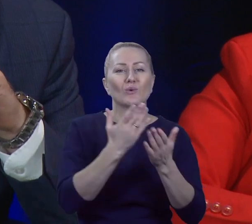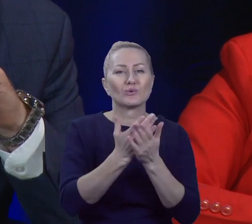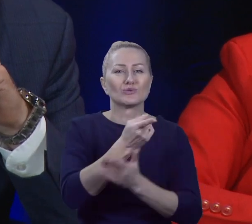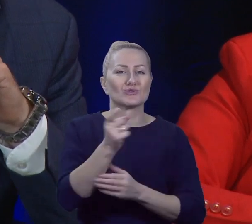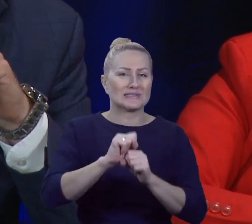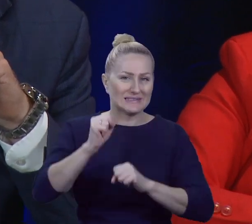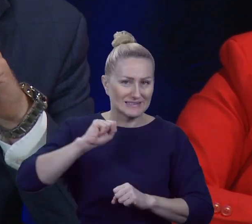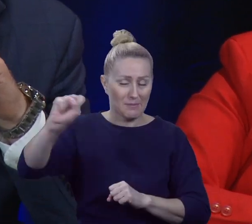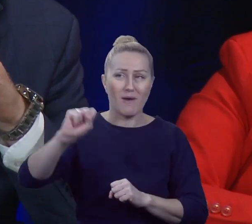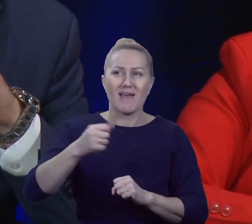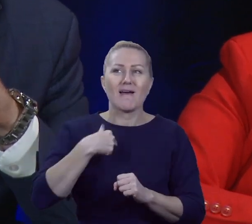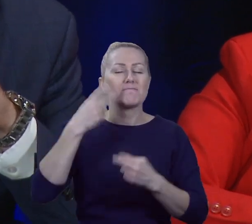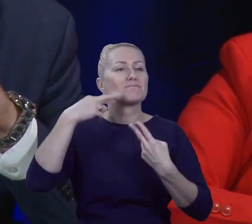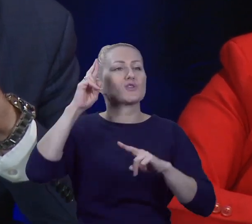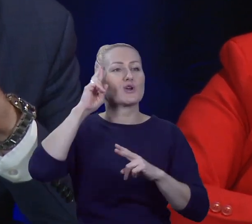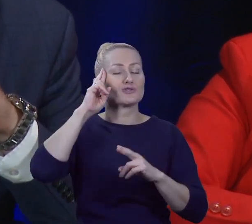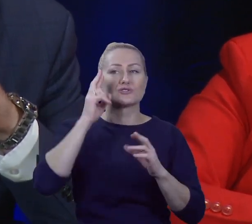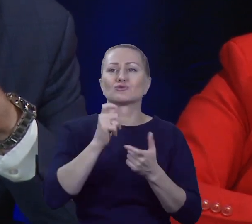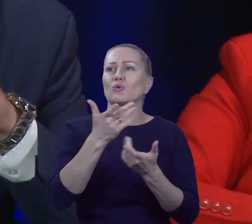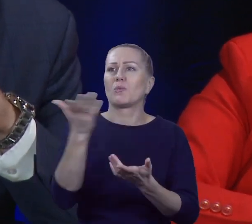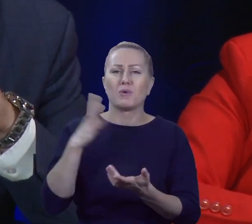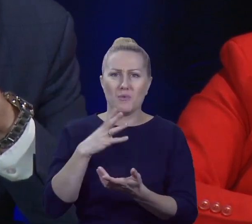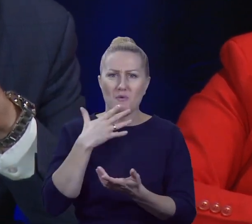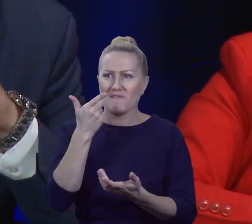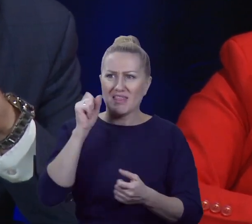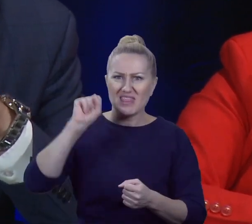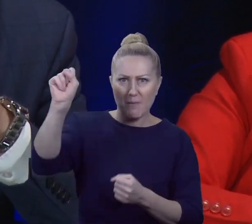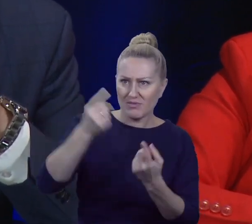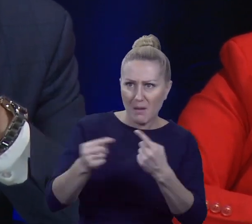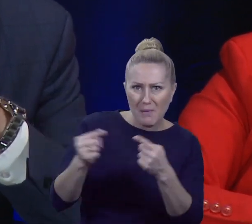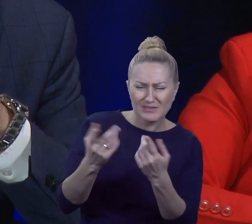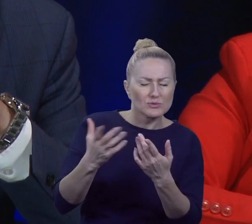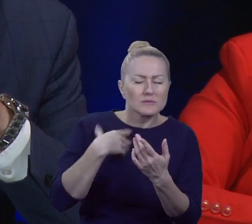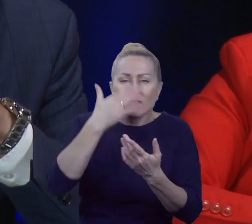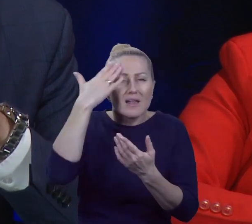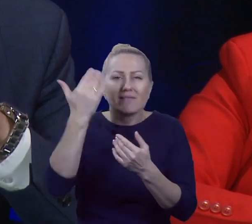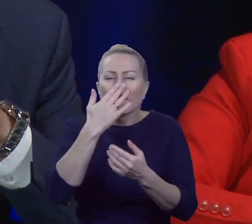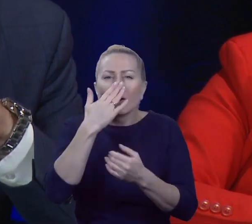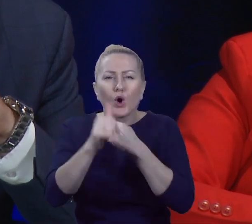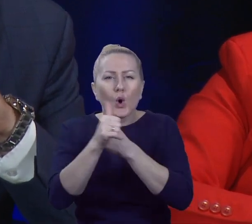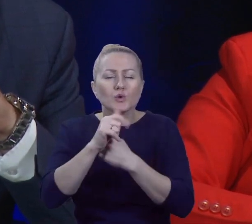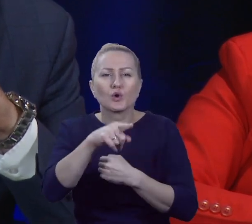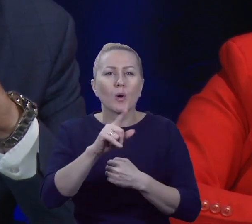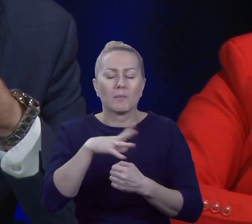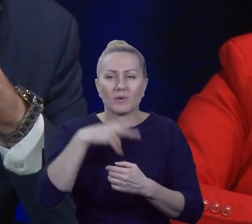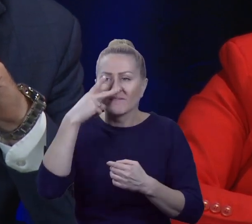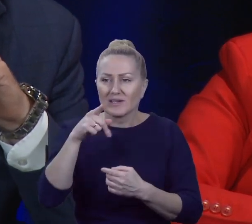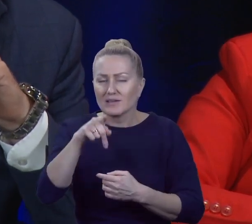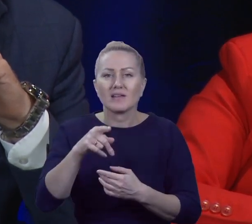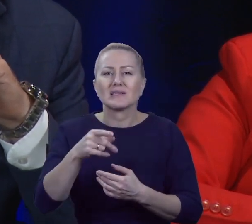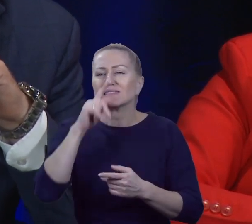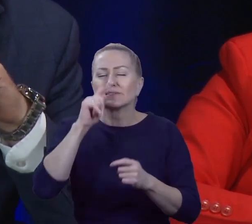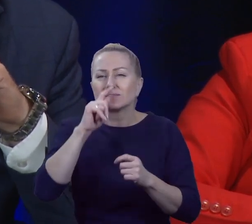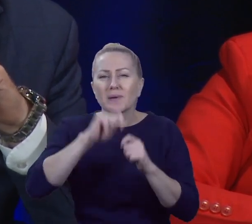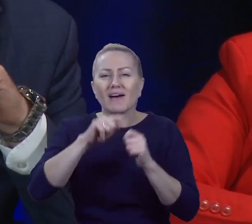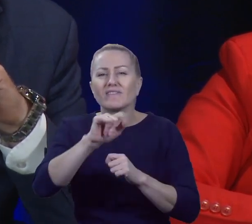bo ja w ogóle nie rozumiem słowa, że gdzieś demokracja się nie sprawdza. Ja nie wiem, o co chodzi. Nie musiałbym zobaczyć te pytania, które było, bo ja nie wiem, na